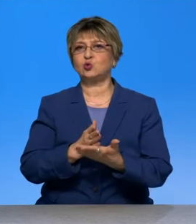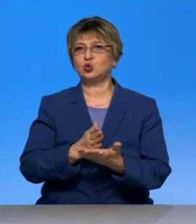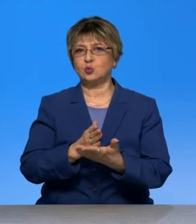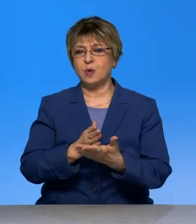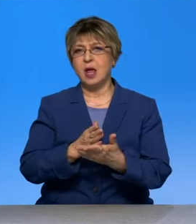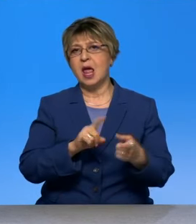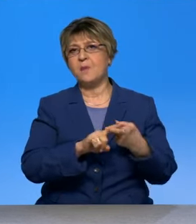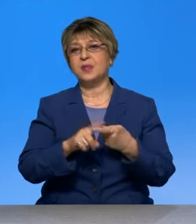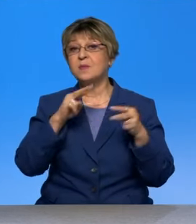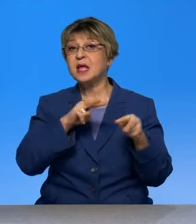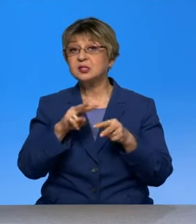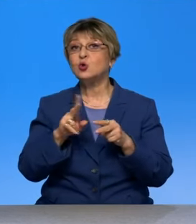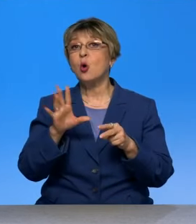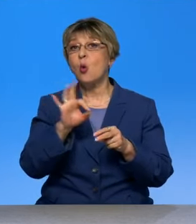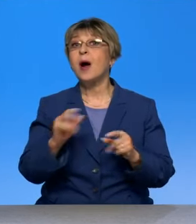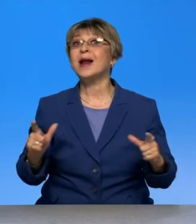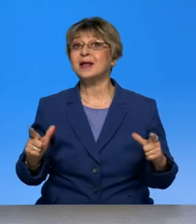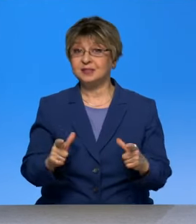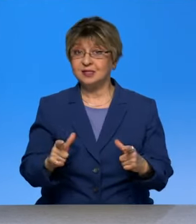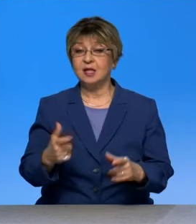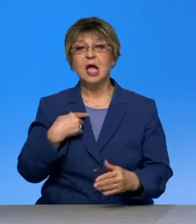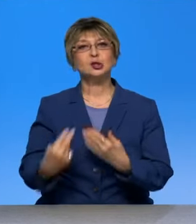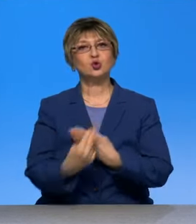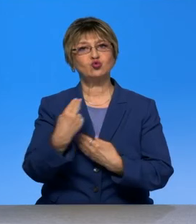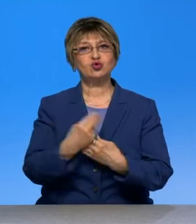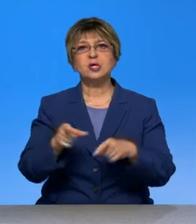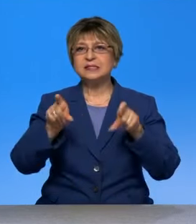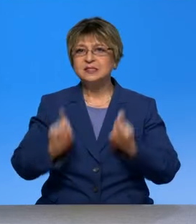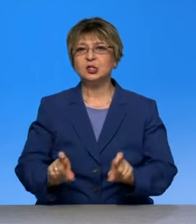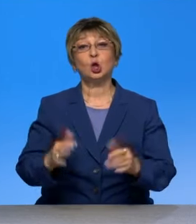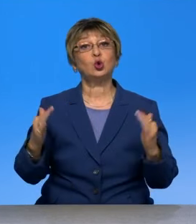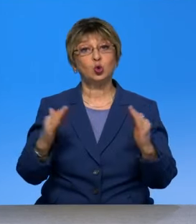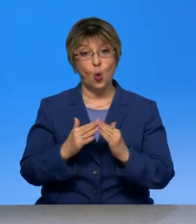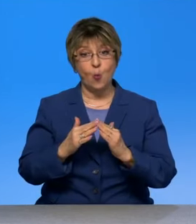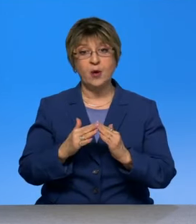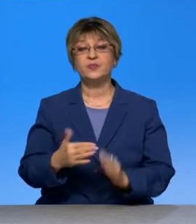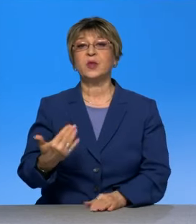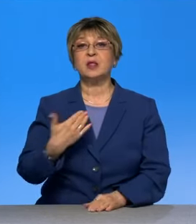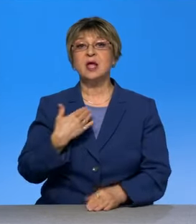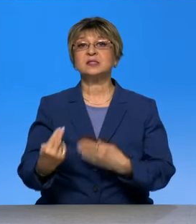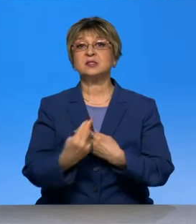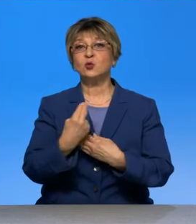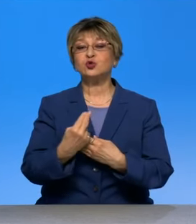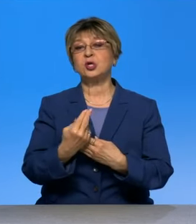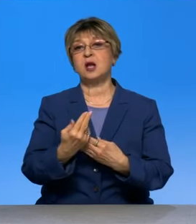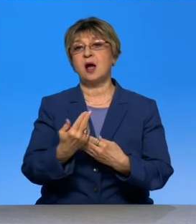карантин. Дальше нас научили сидеть дома. Нас научило новой пообщаться